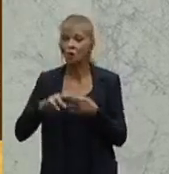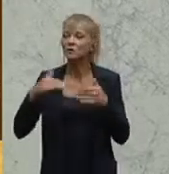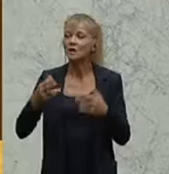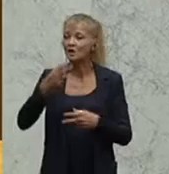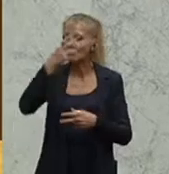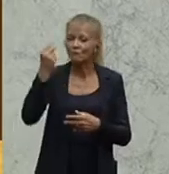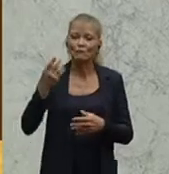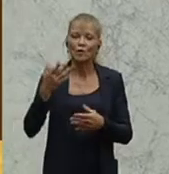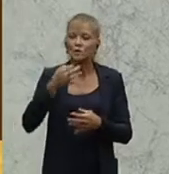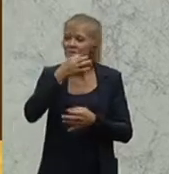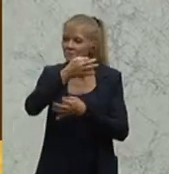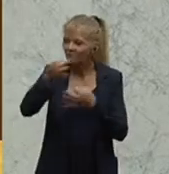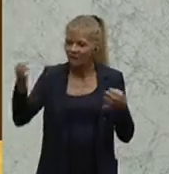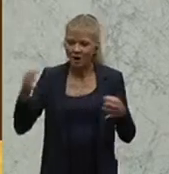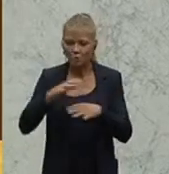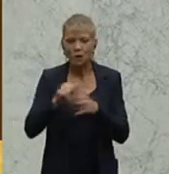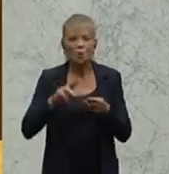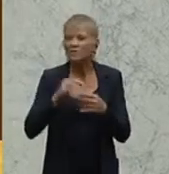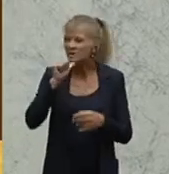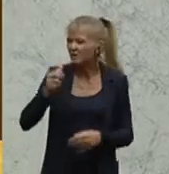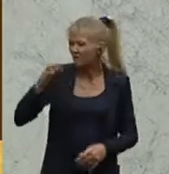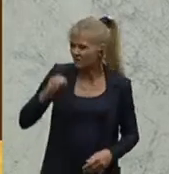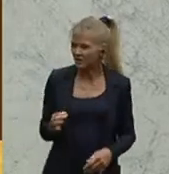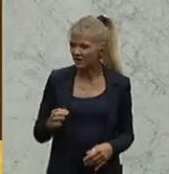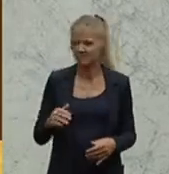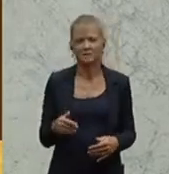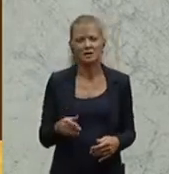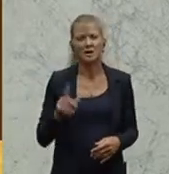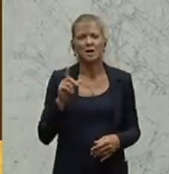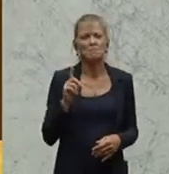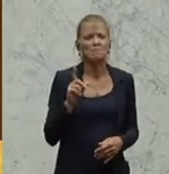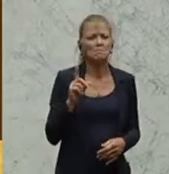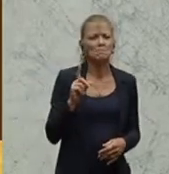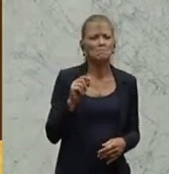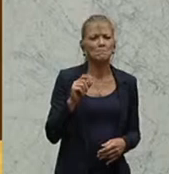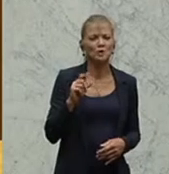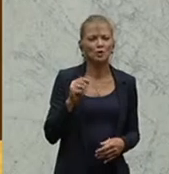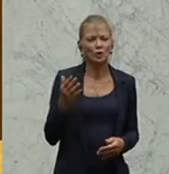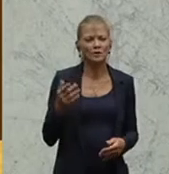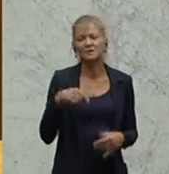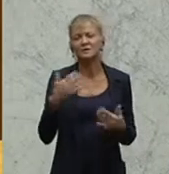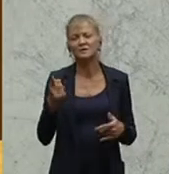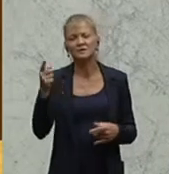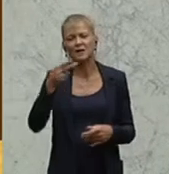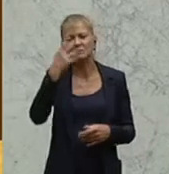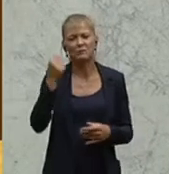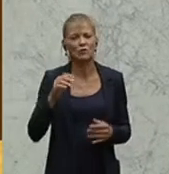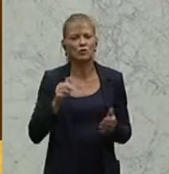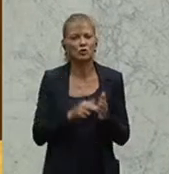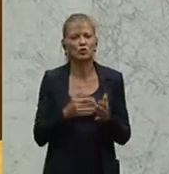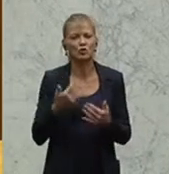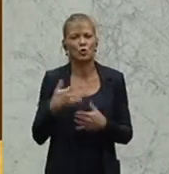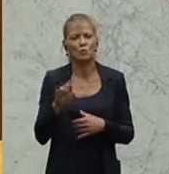verpflichtend ist, da schüre ich ja noch dazu die Verdrossenheit, weil zuerst